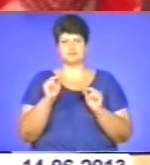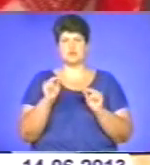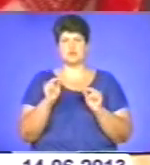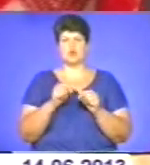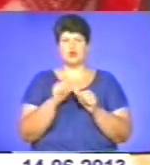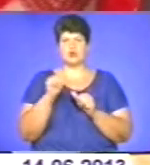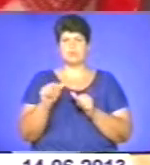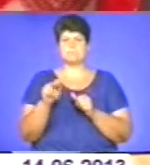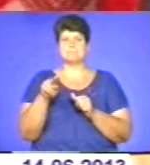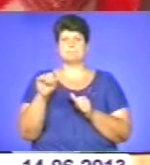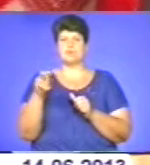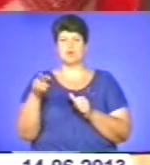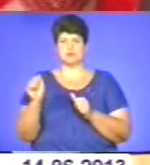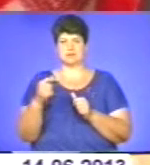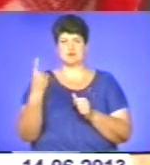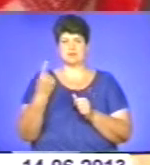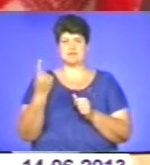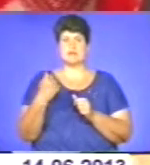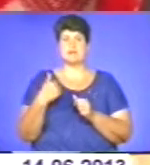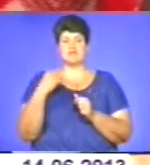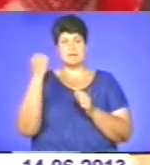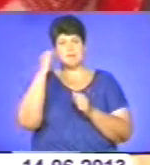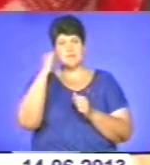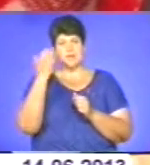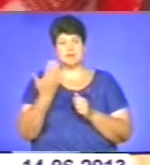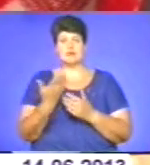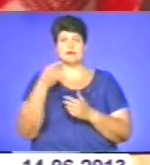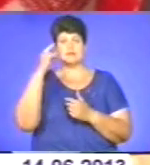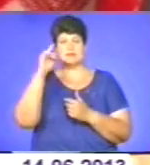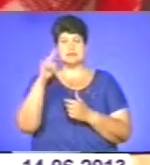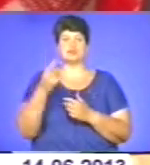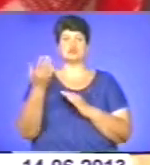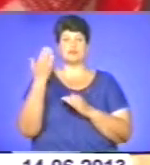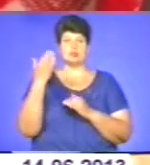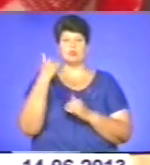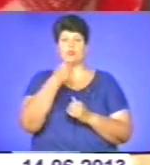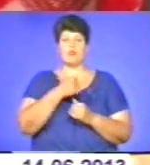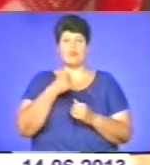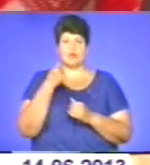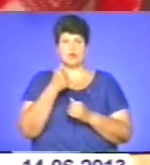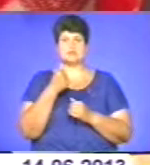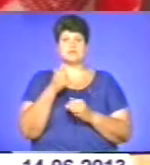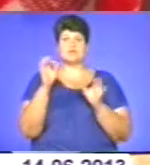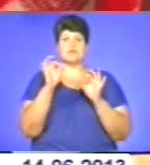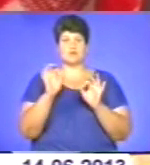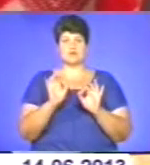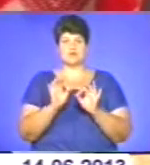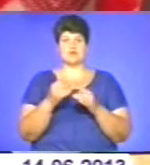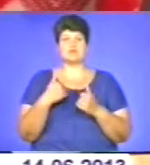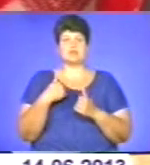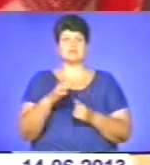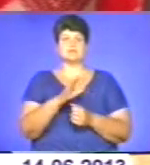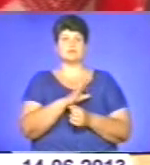деяким пілотам областям. Ви пам'ятаєте, мабуть знаєте, що в минулому році, восени, в нас